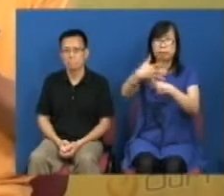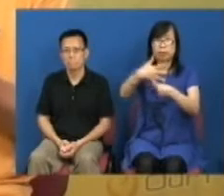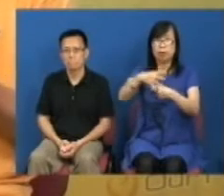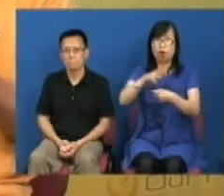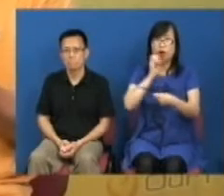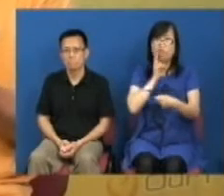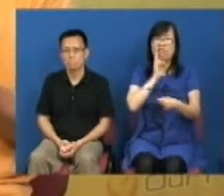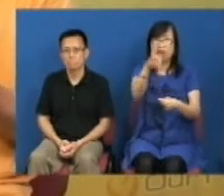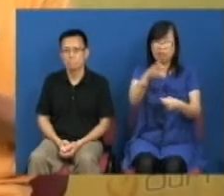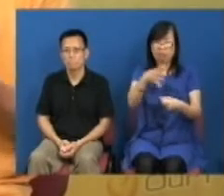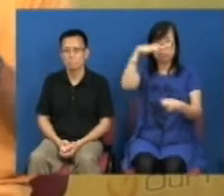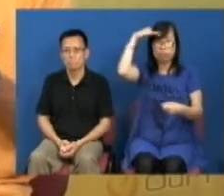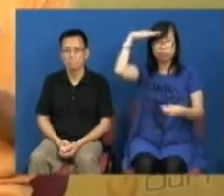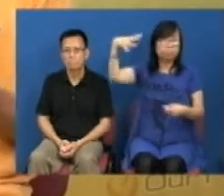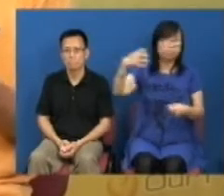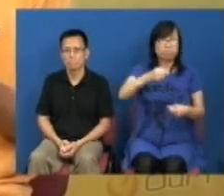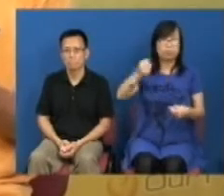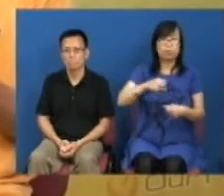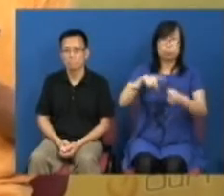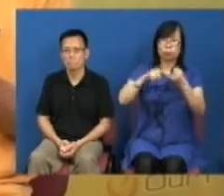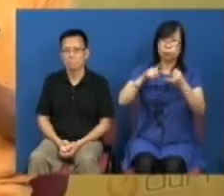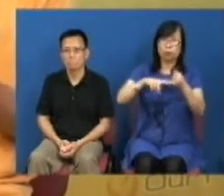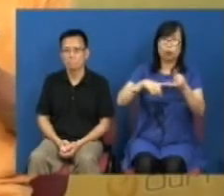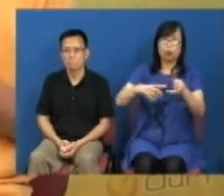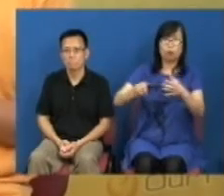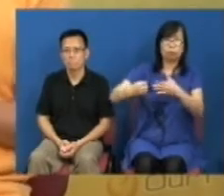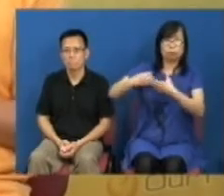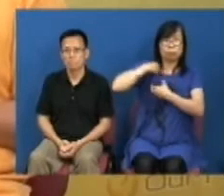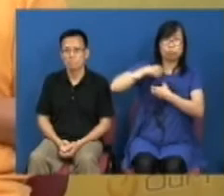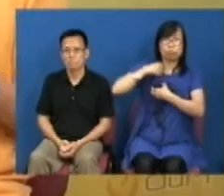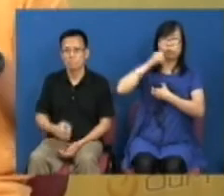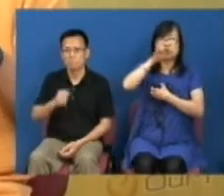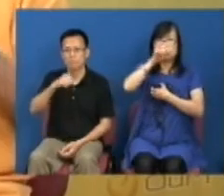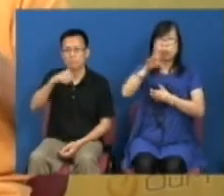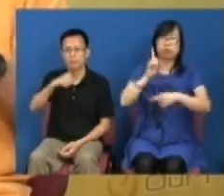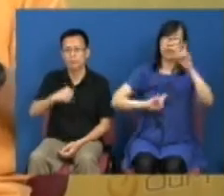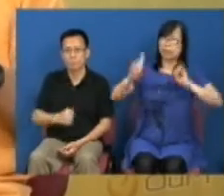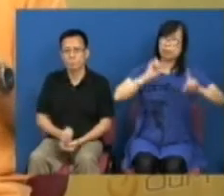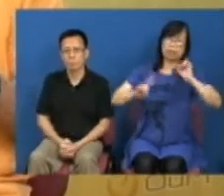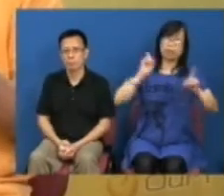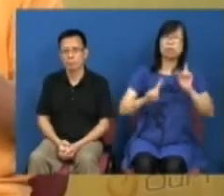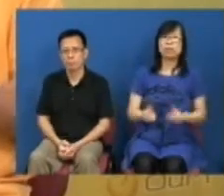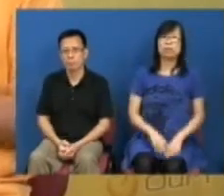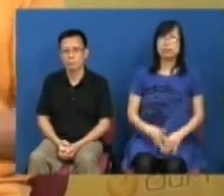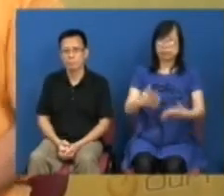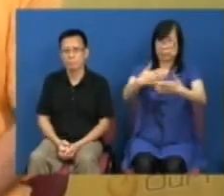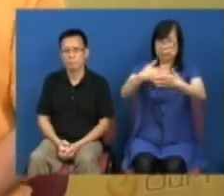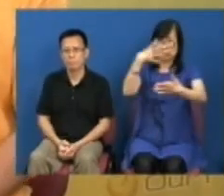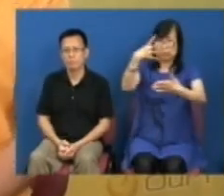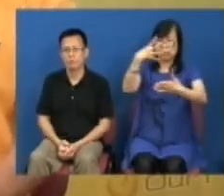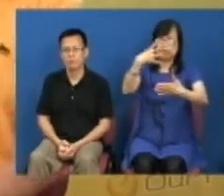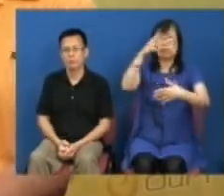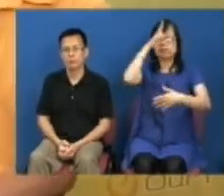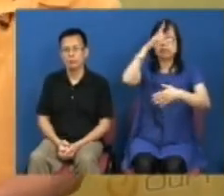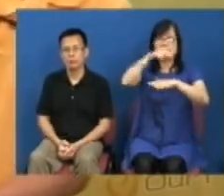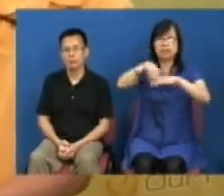方濫权最后一个就是捍卫表达自人第四个全部都是政策